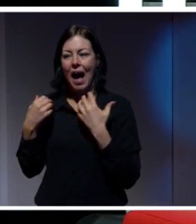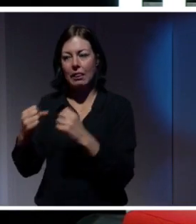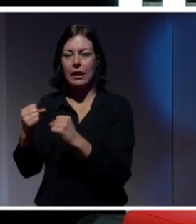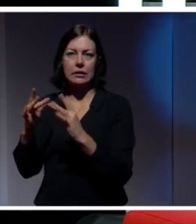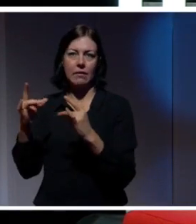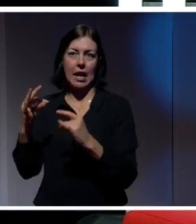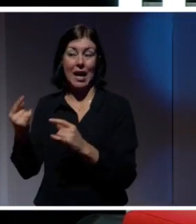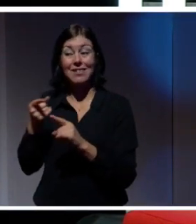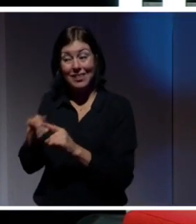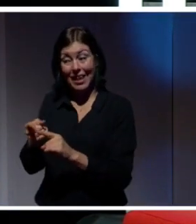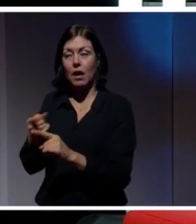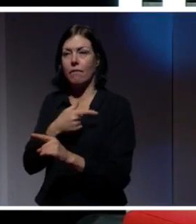efter.